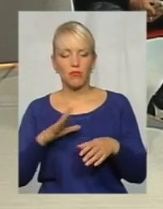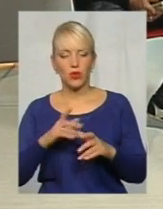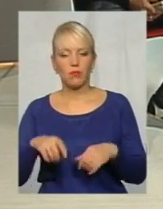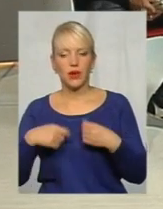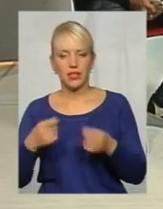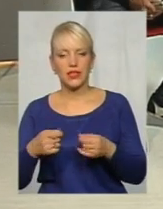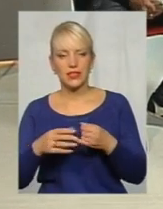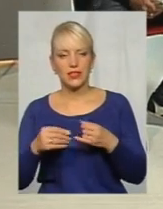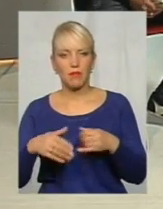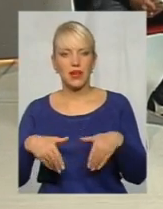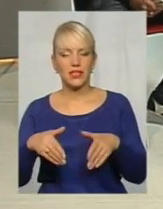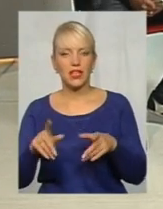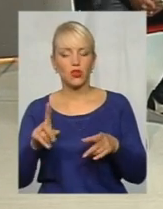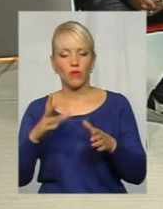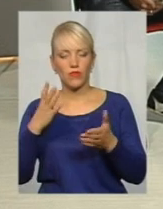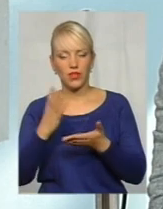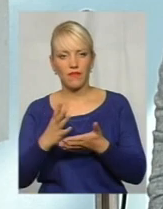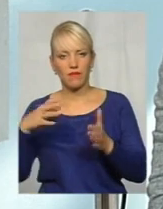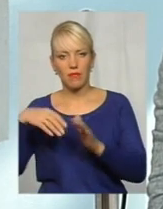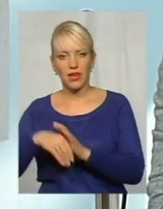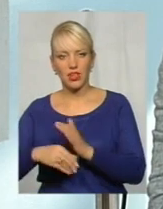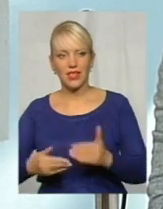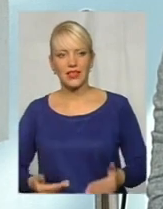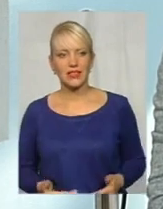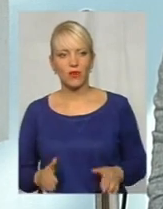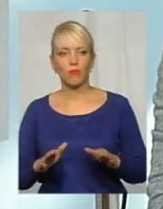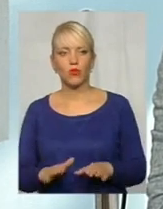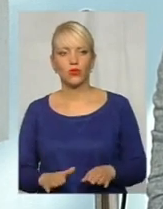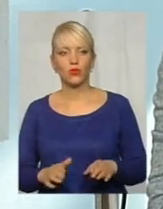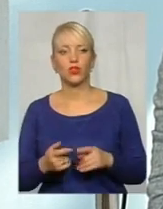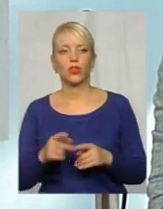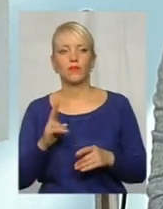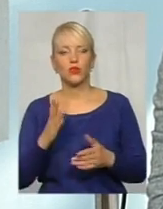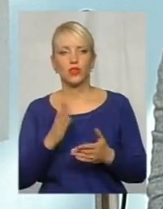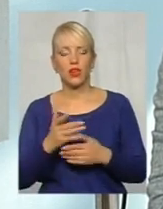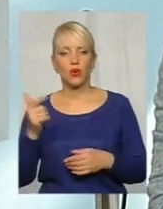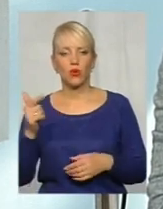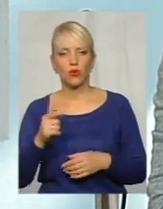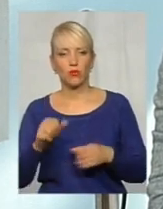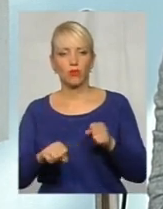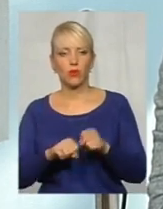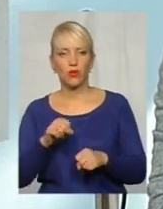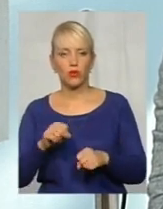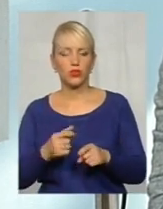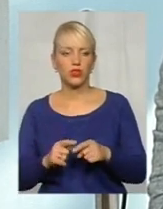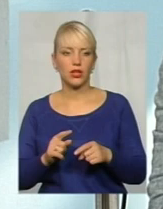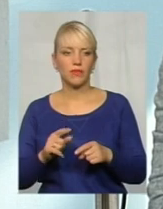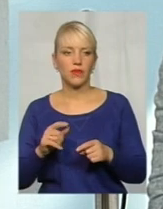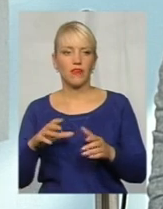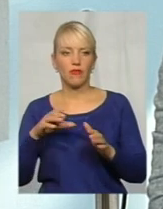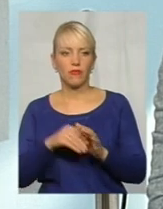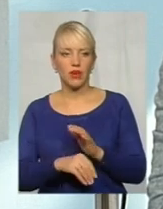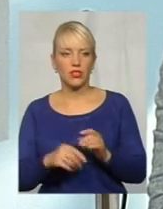земельні ділянки, котрі знаходяться в межах населеного пункту, що є взагалі грубим порушенням, оскільки розпорядниками землі в межах